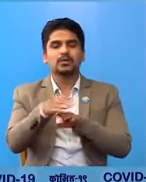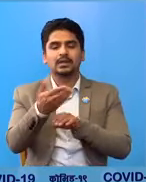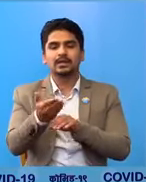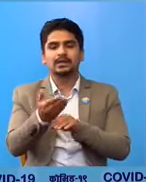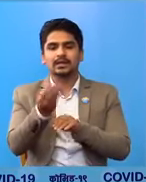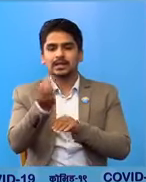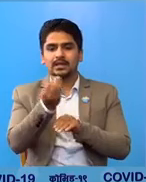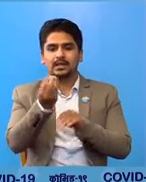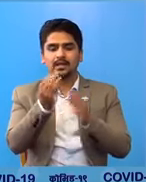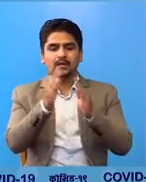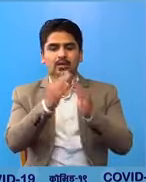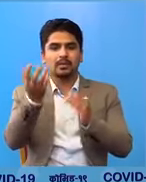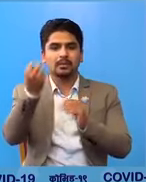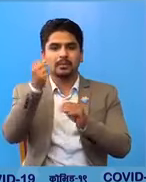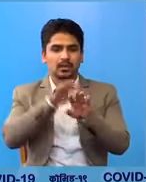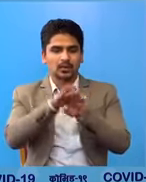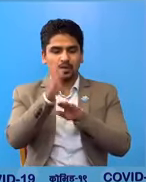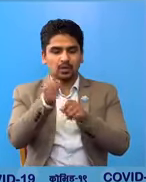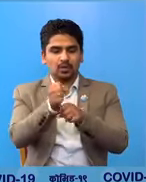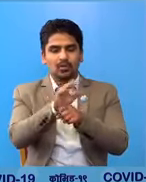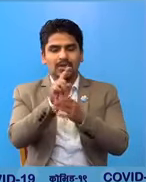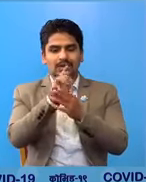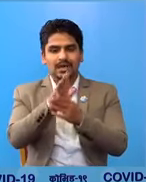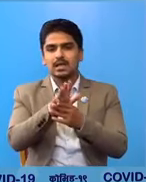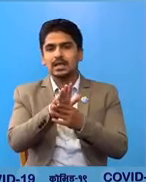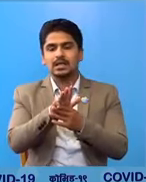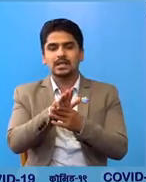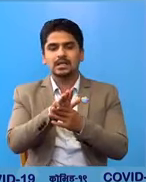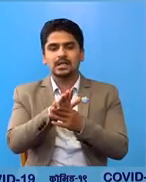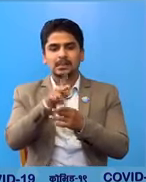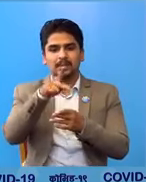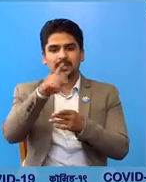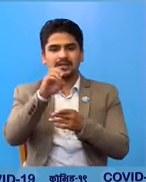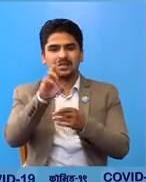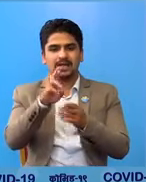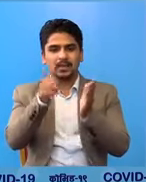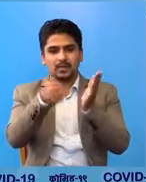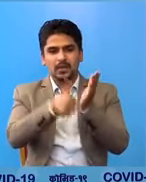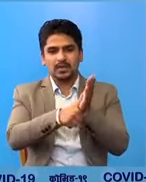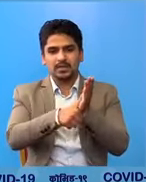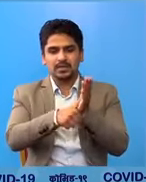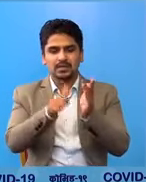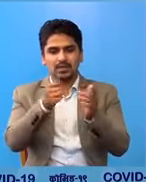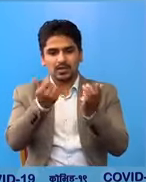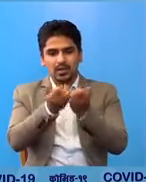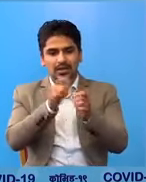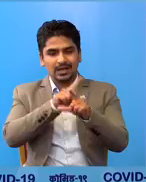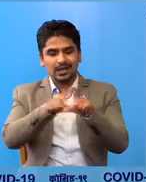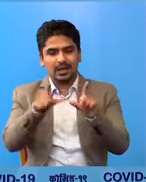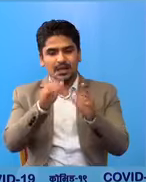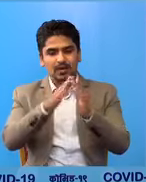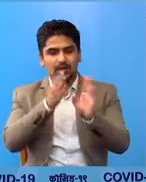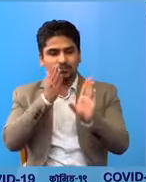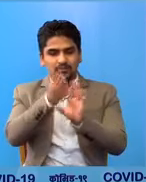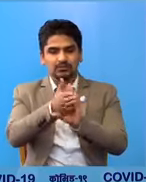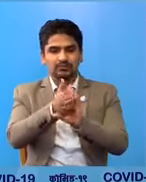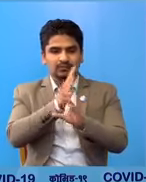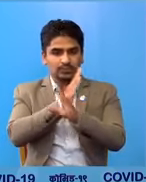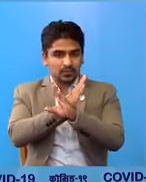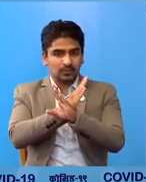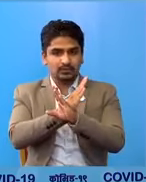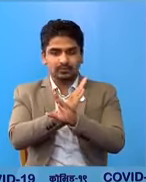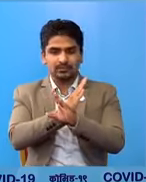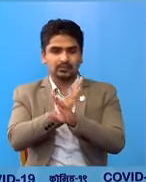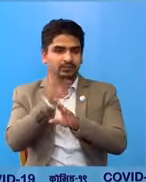केई घर बेटी हरूले COVID-19 PCR परिच्षड नगरी घरमा प्रयोस्गर्ण